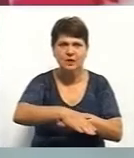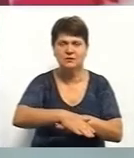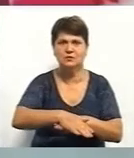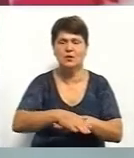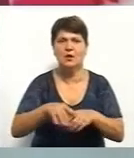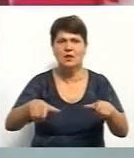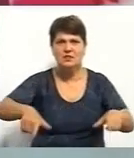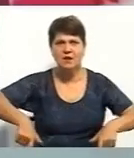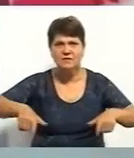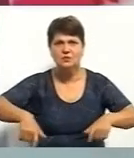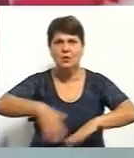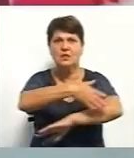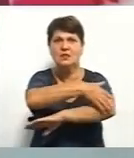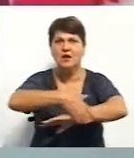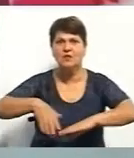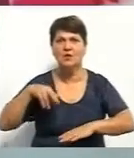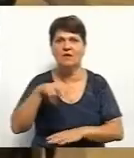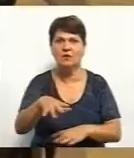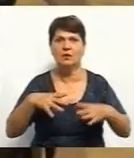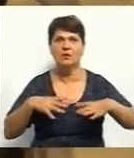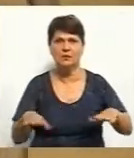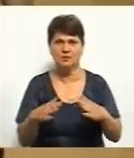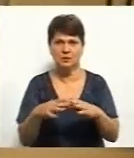вулицю не виходив. Руслан Ткачук продовжить.